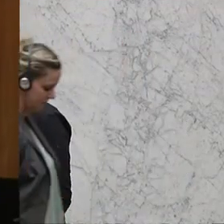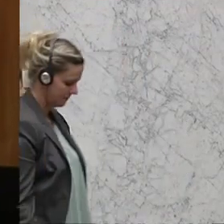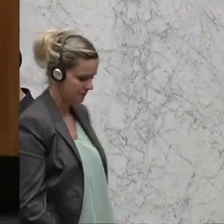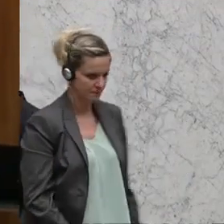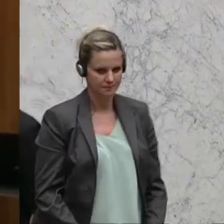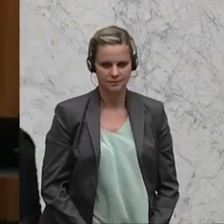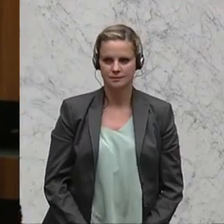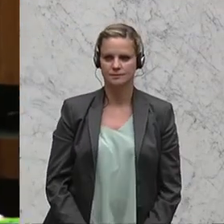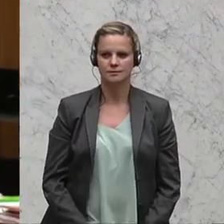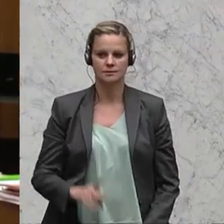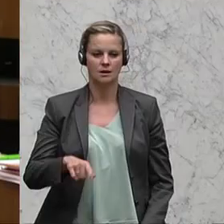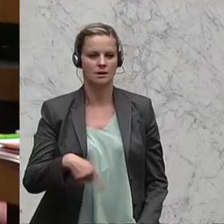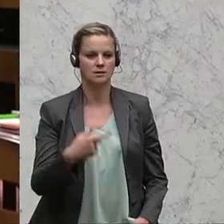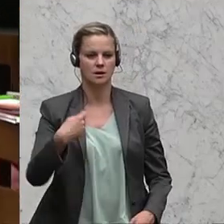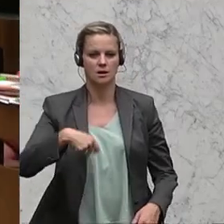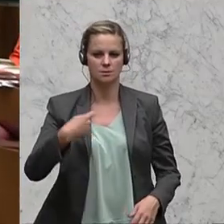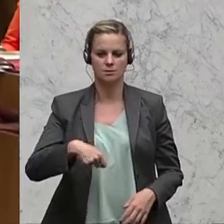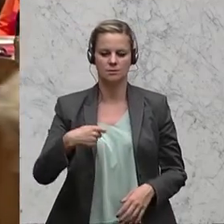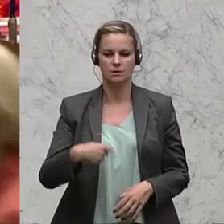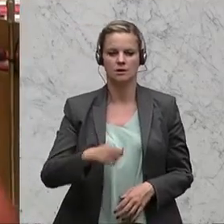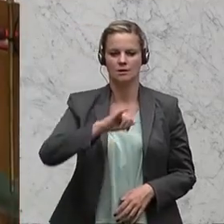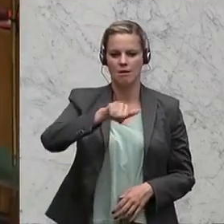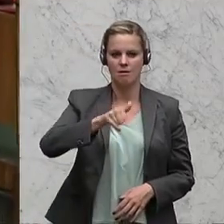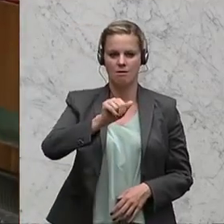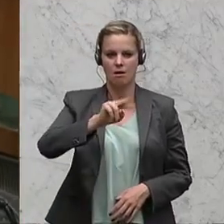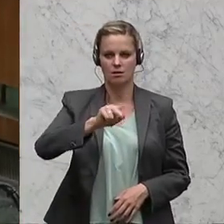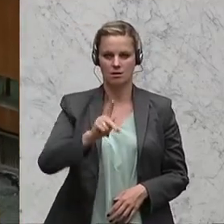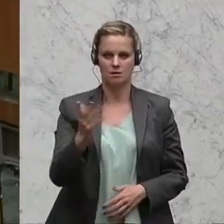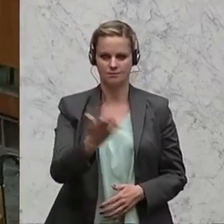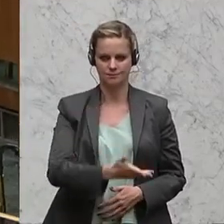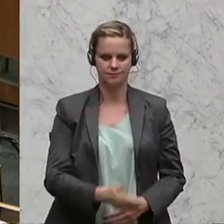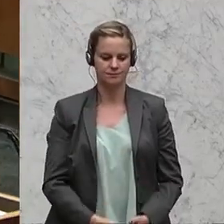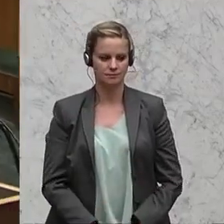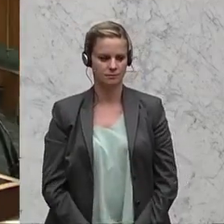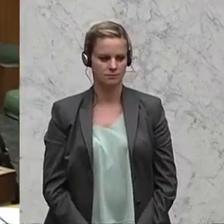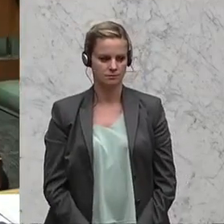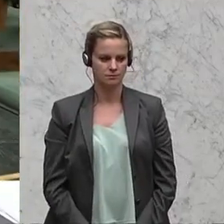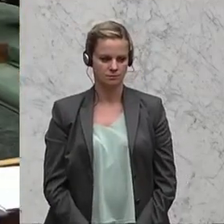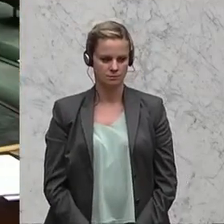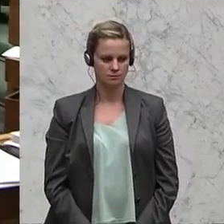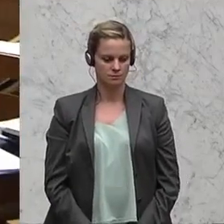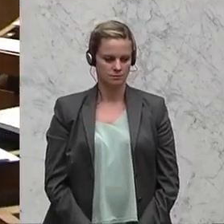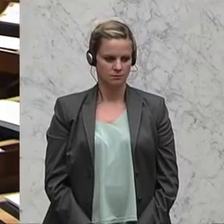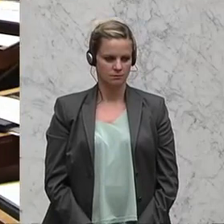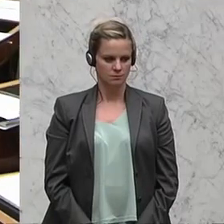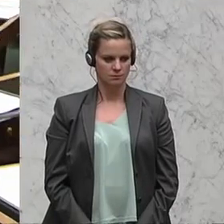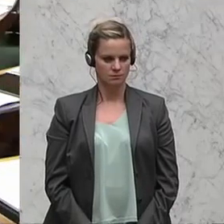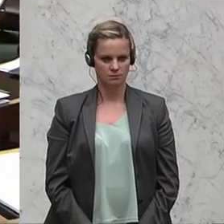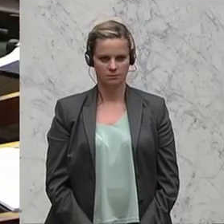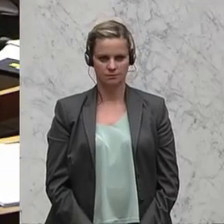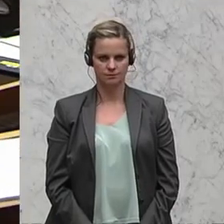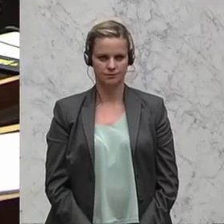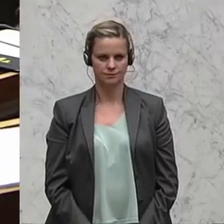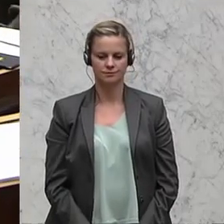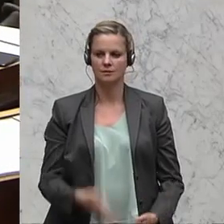Die Schulverwaltung sei ein über Jahrzehnte gewachsenes Geflecht, so Elisabeth Großmann von der SPÖ. Es sei aber zuverwachsen und